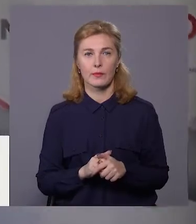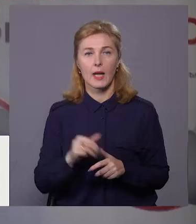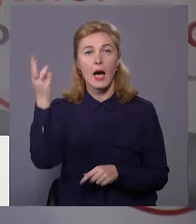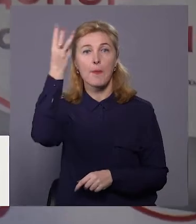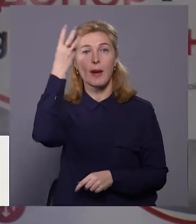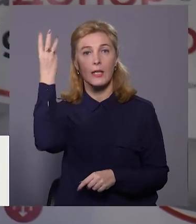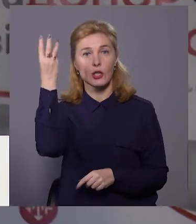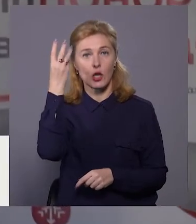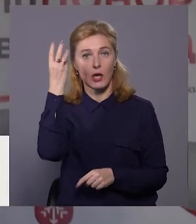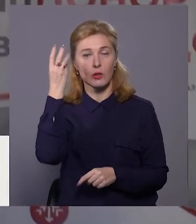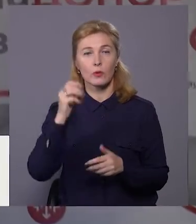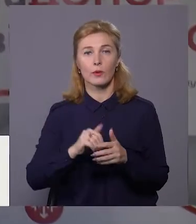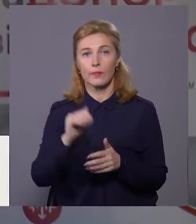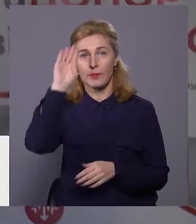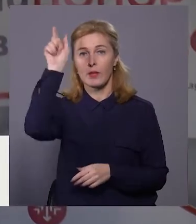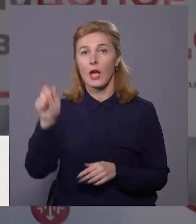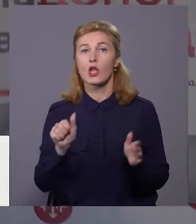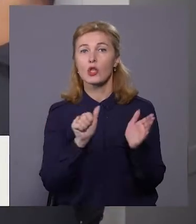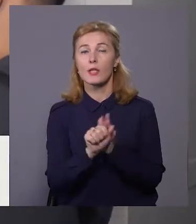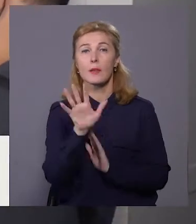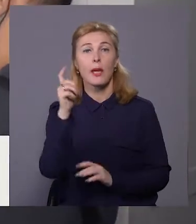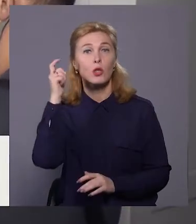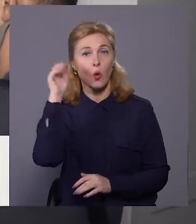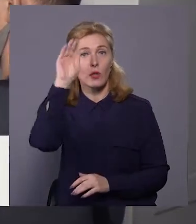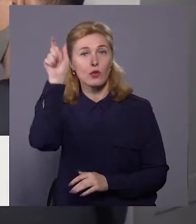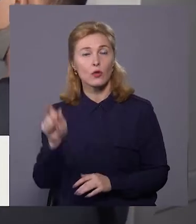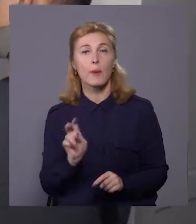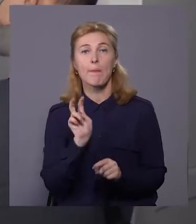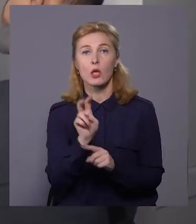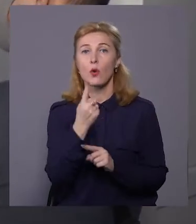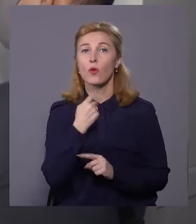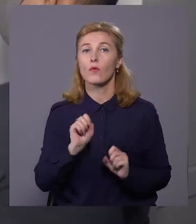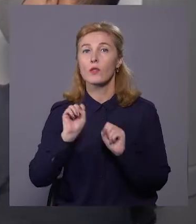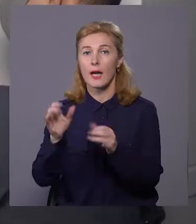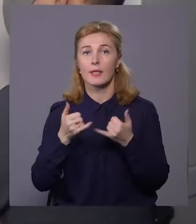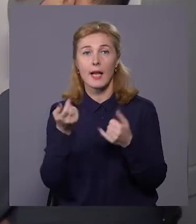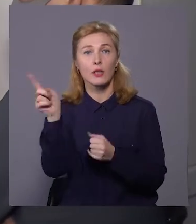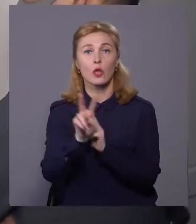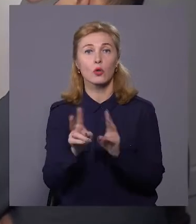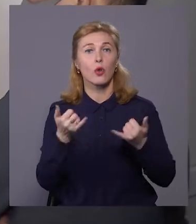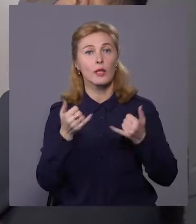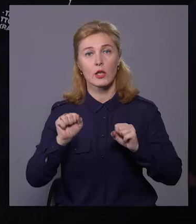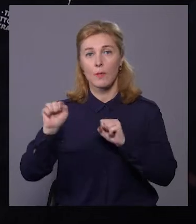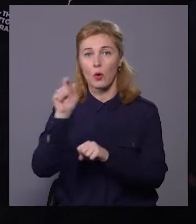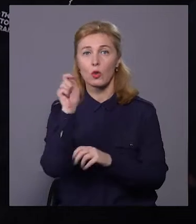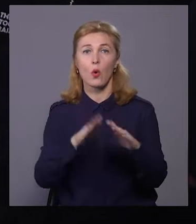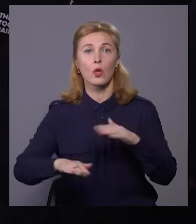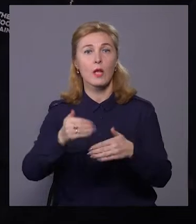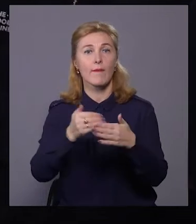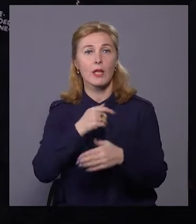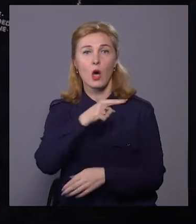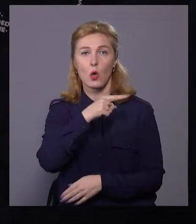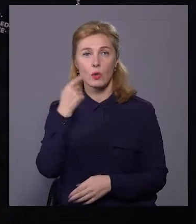Хмельничанину Миколі Шафінському 65. Чоловік прийшов здати кров для тих, хто нині боронить Україну від російських